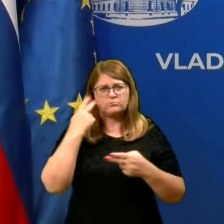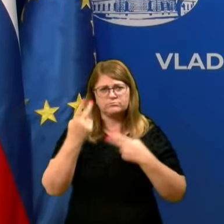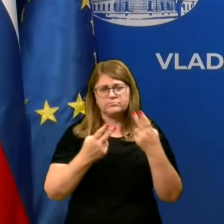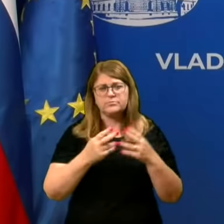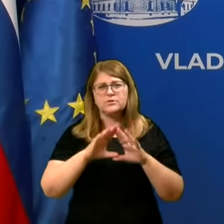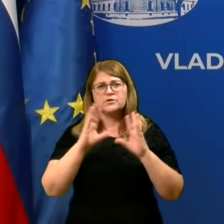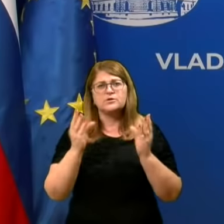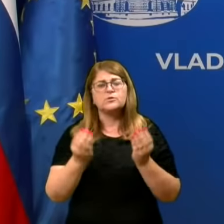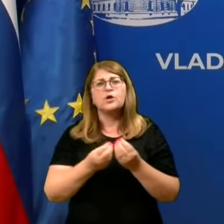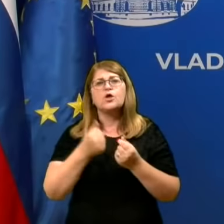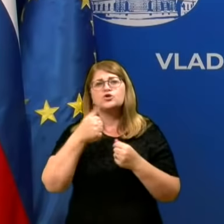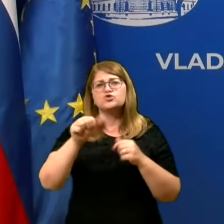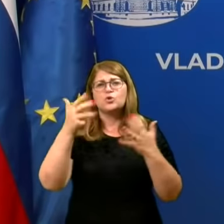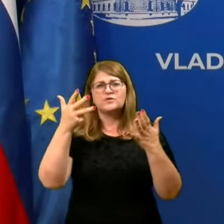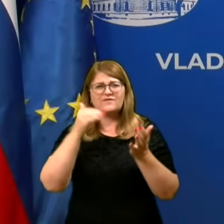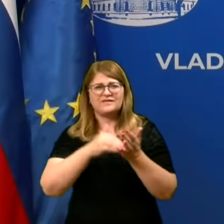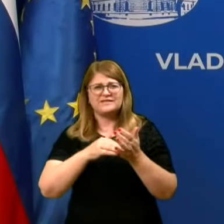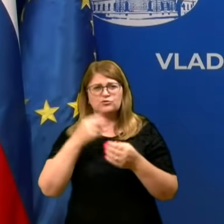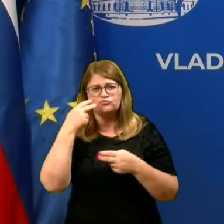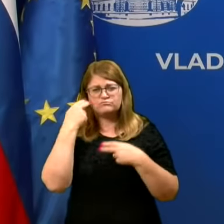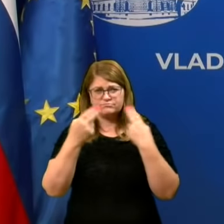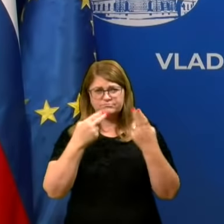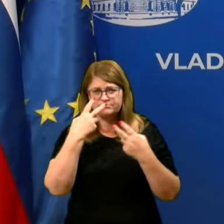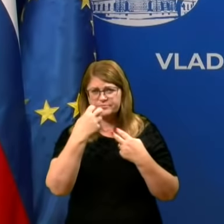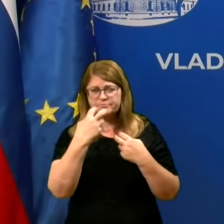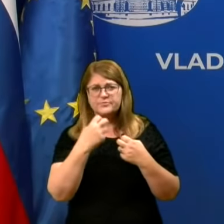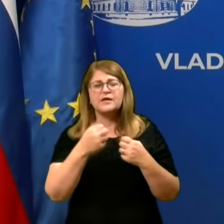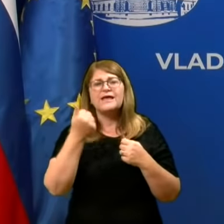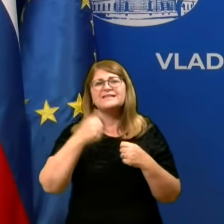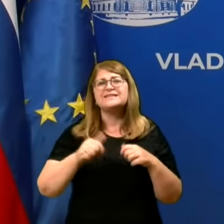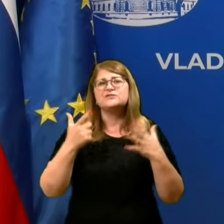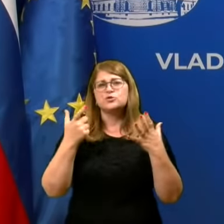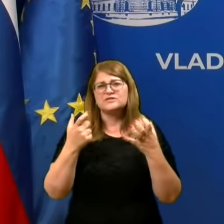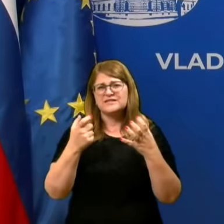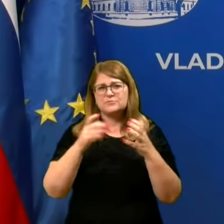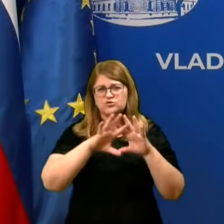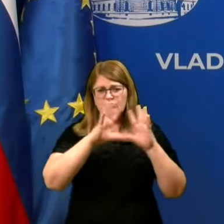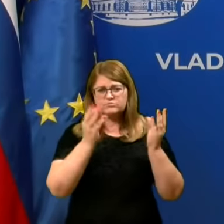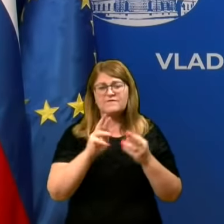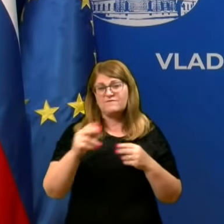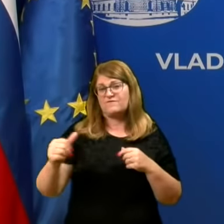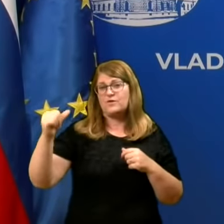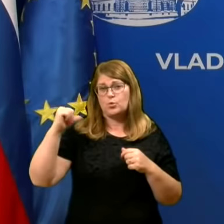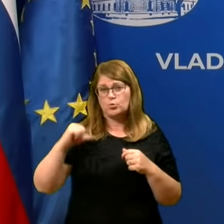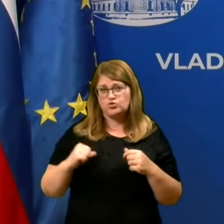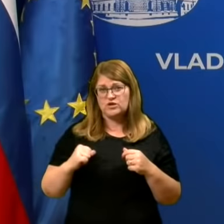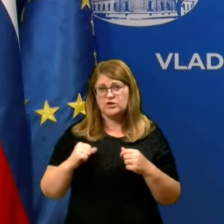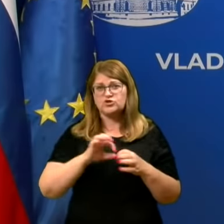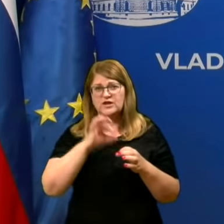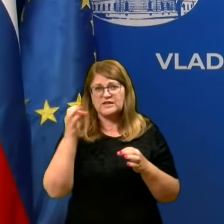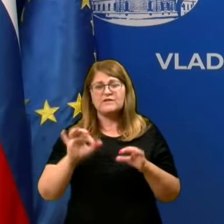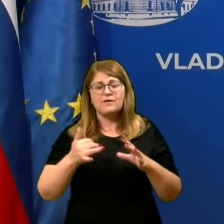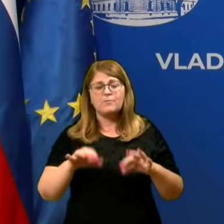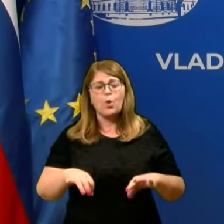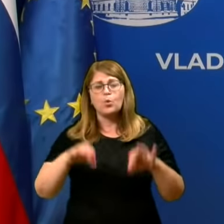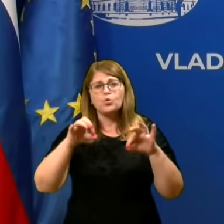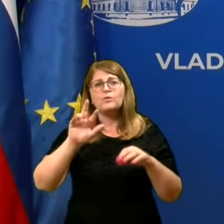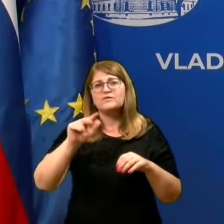109 tisoč testov, številka premirov v Sloveniji je 1700, rekli, v včirišnjem dem je bilo 23